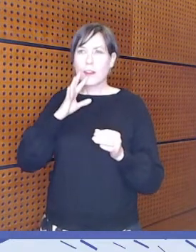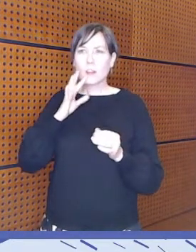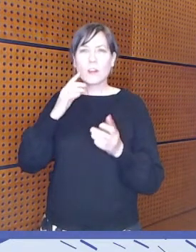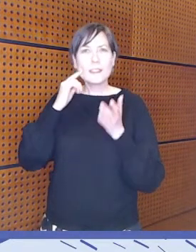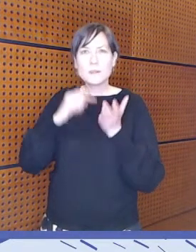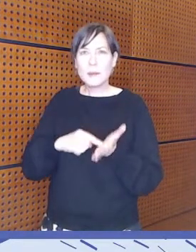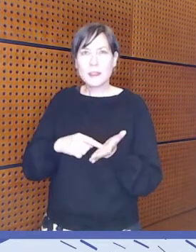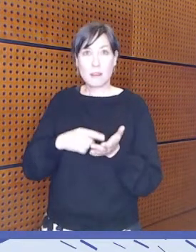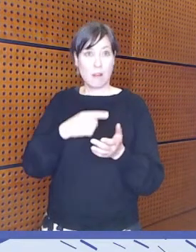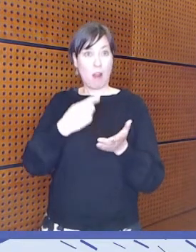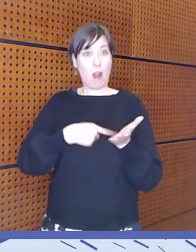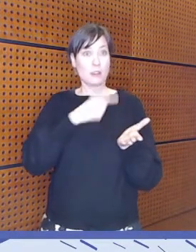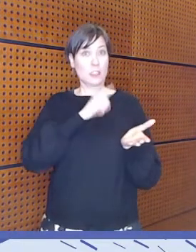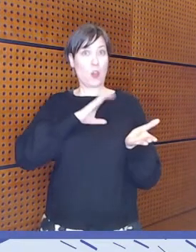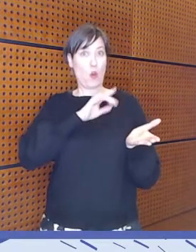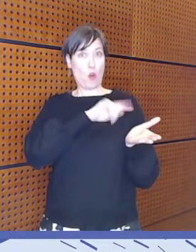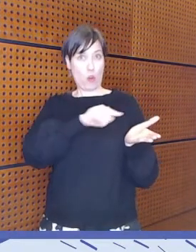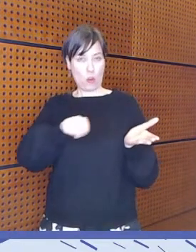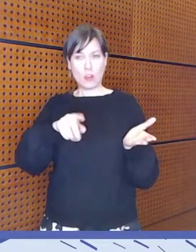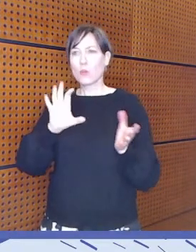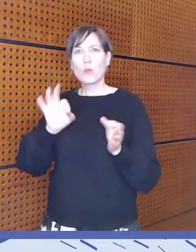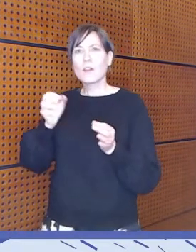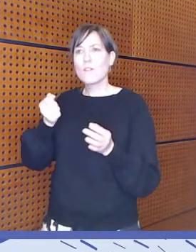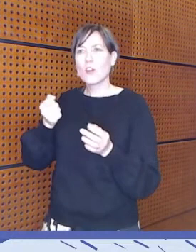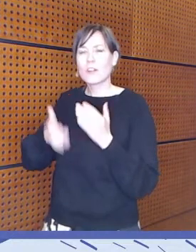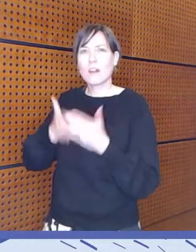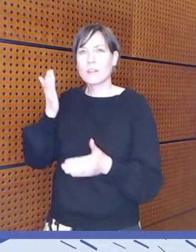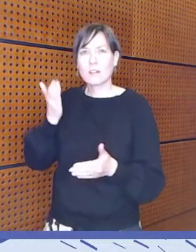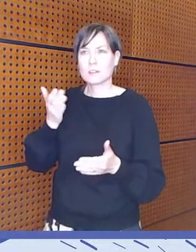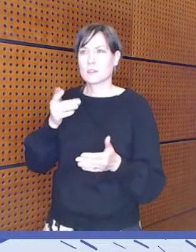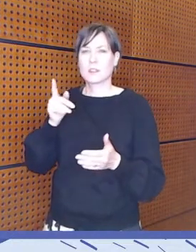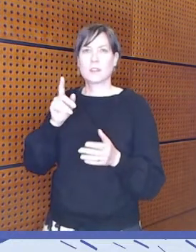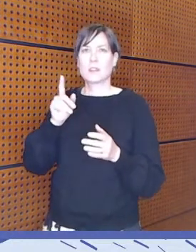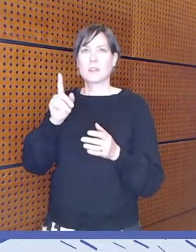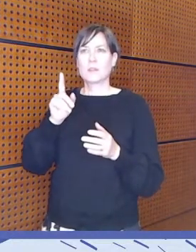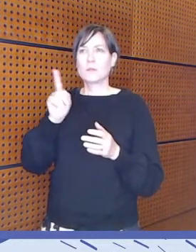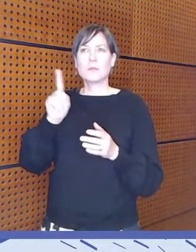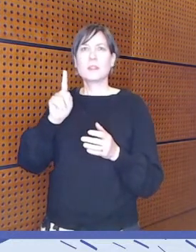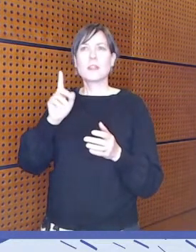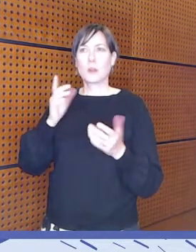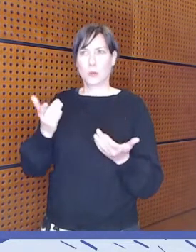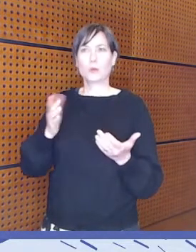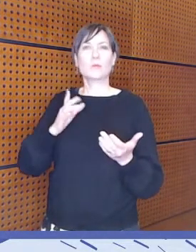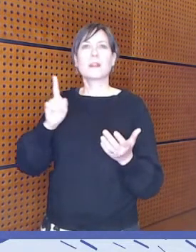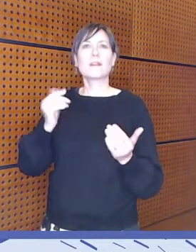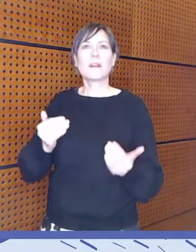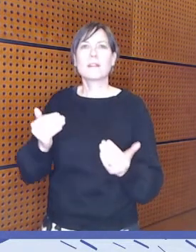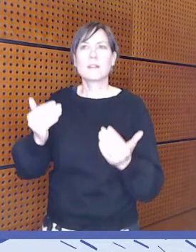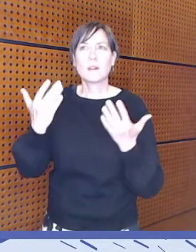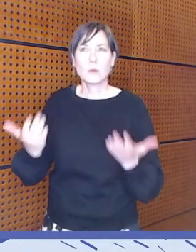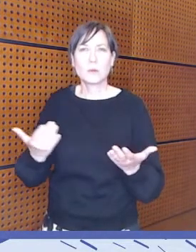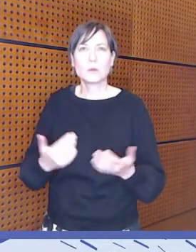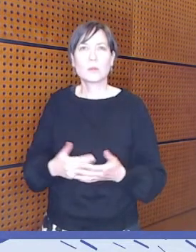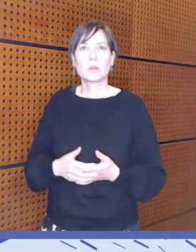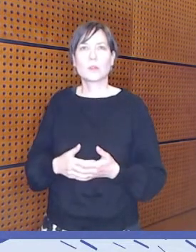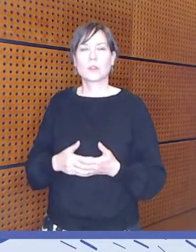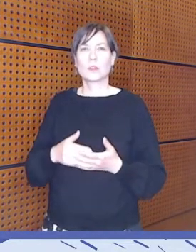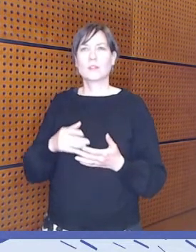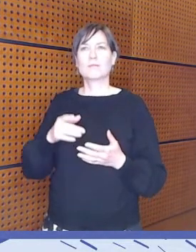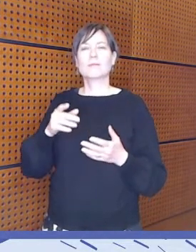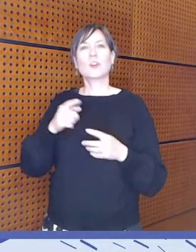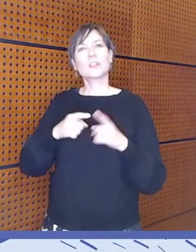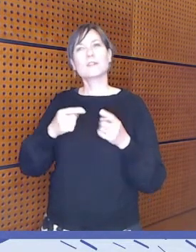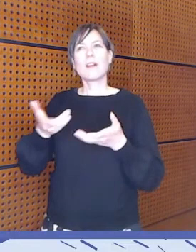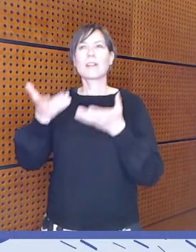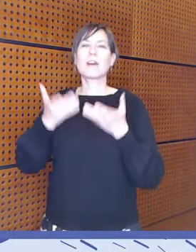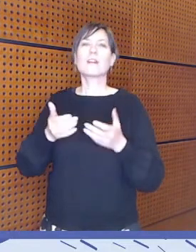haasteisiin on voitu vastata tai mitä olisi kehitteillä. Vähän tämmöistä toivoa tai